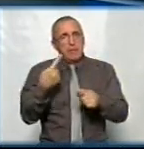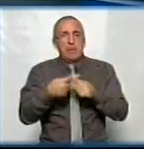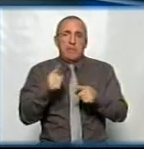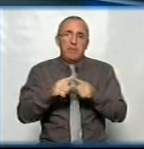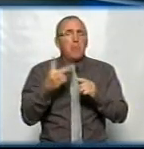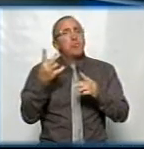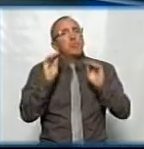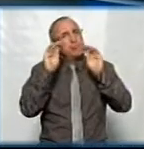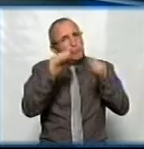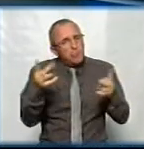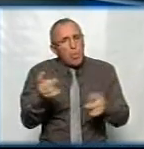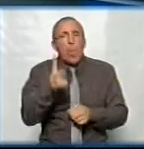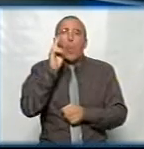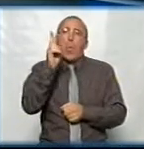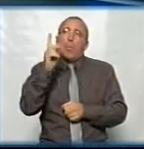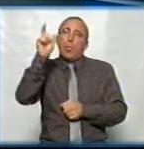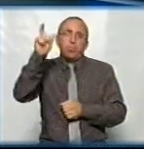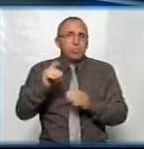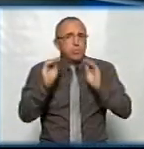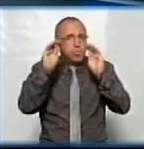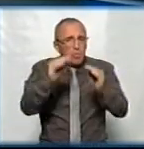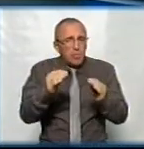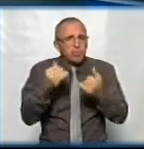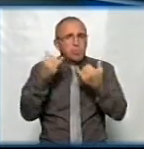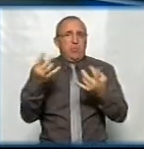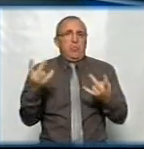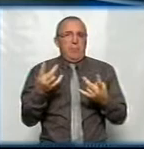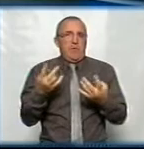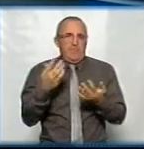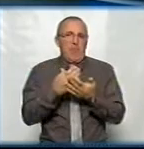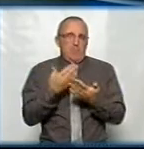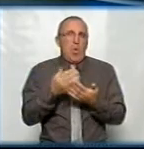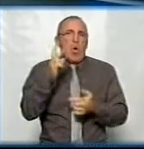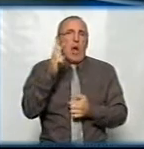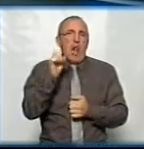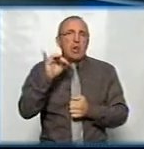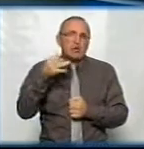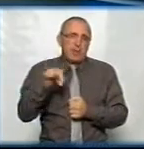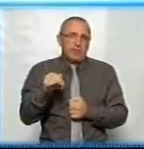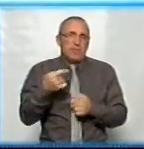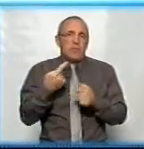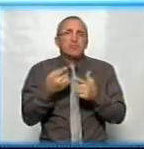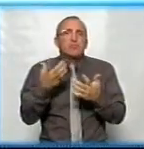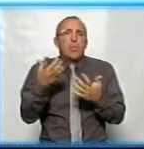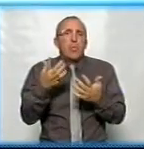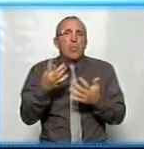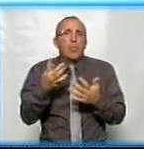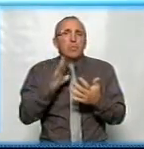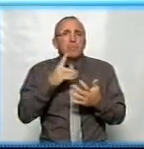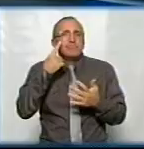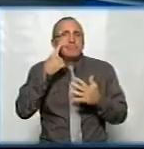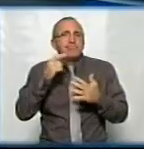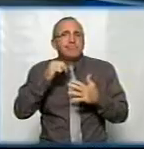варто його поставити, кому варто поставити цю мова про Калнишевського? Так, дійсно, це